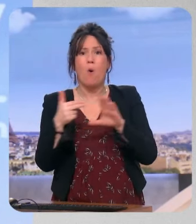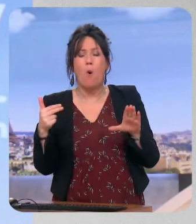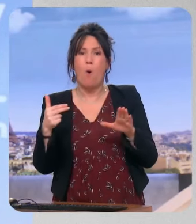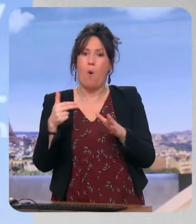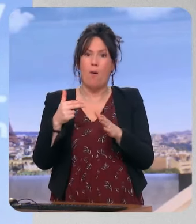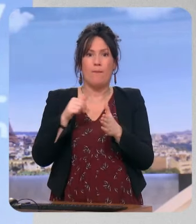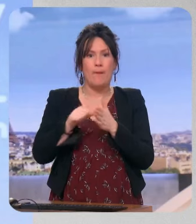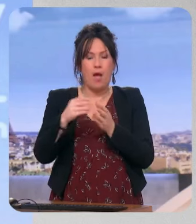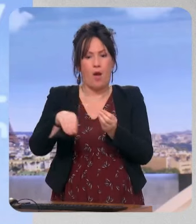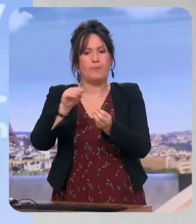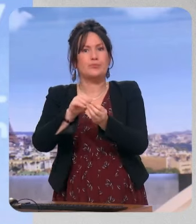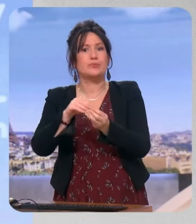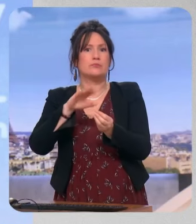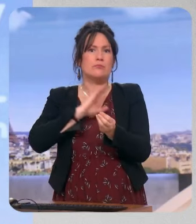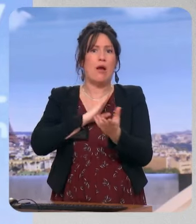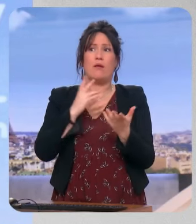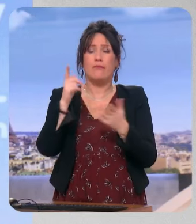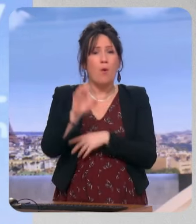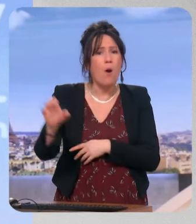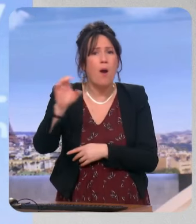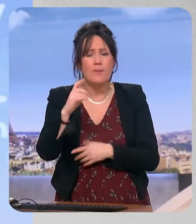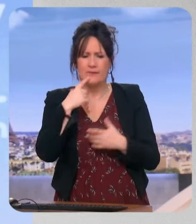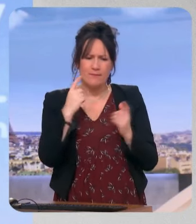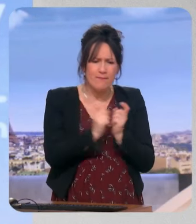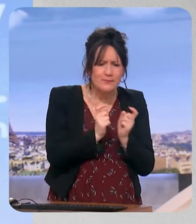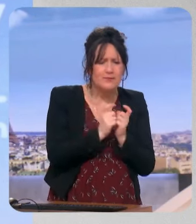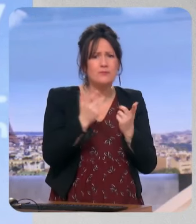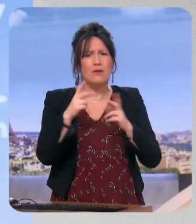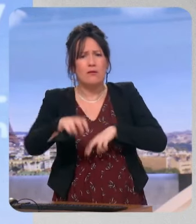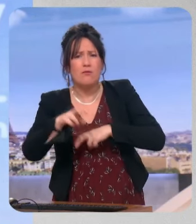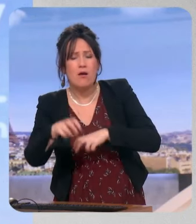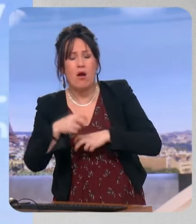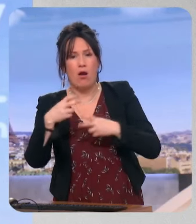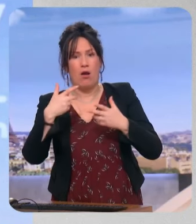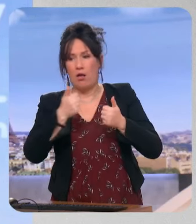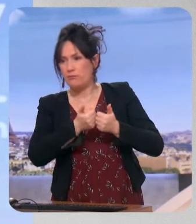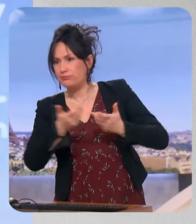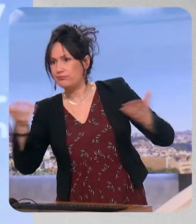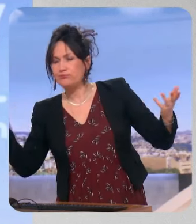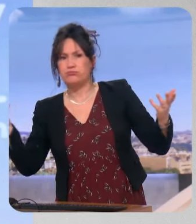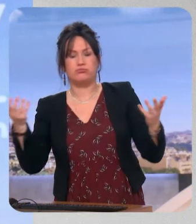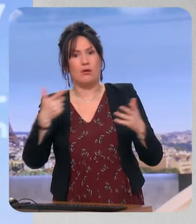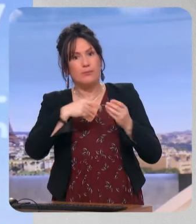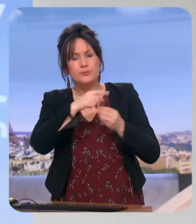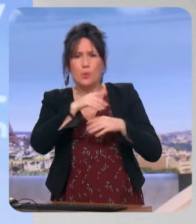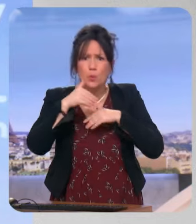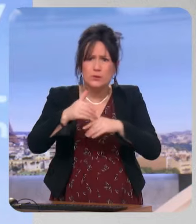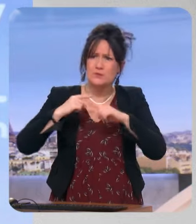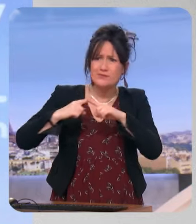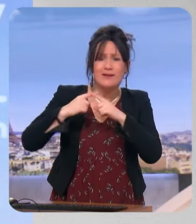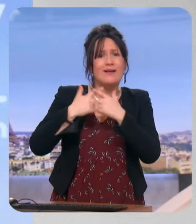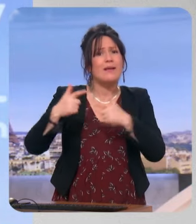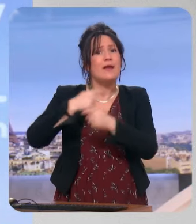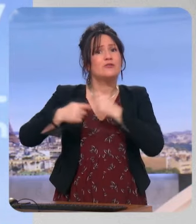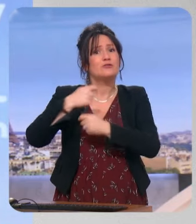surcoûts parce qu'on est toujours dans le marché européen, l'électricité, les difficultés du monde agricole et la Macronie continue à négocier les accords de libre-échange dans